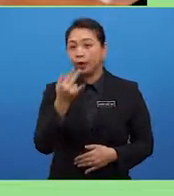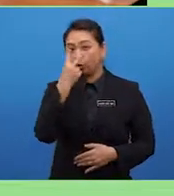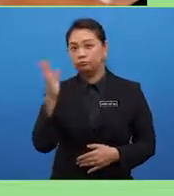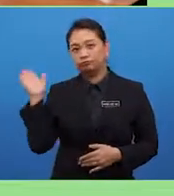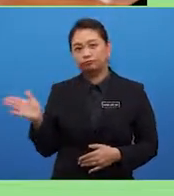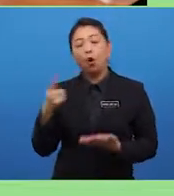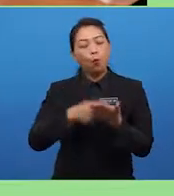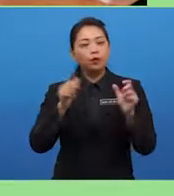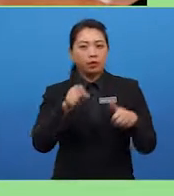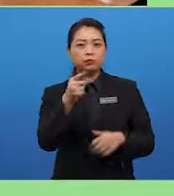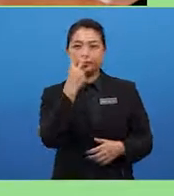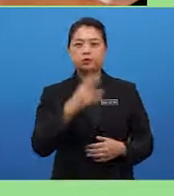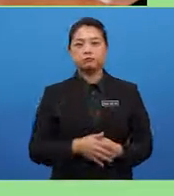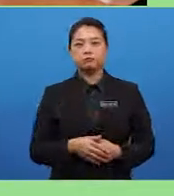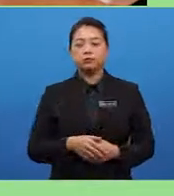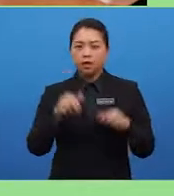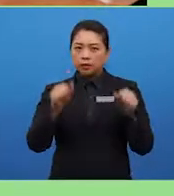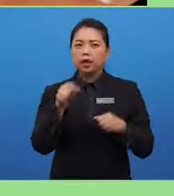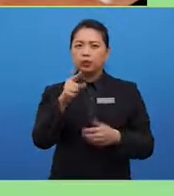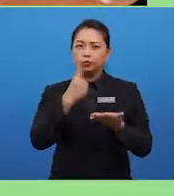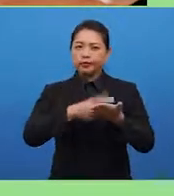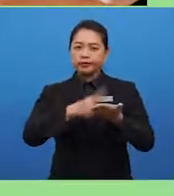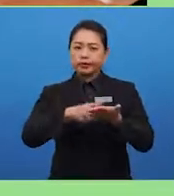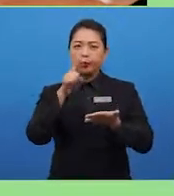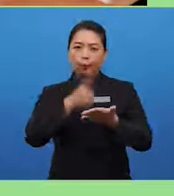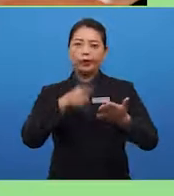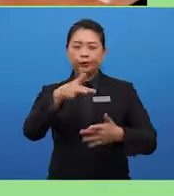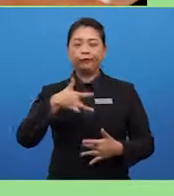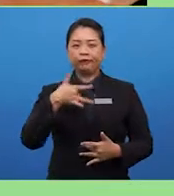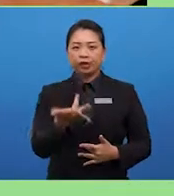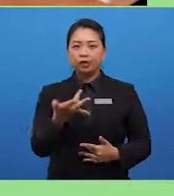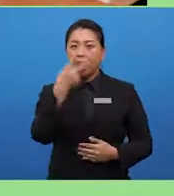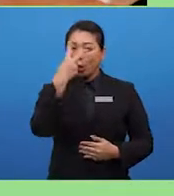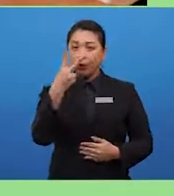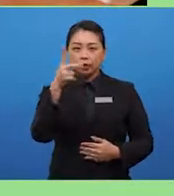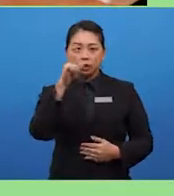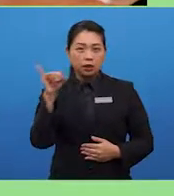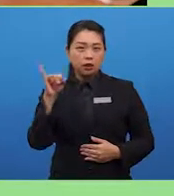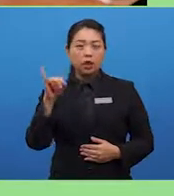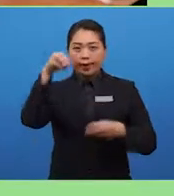What can you see? Can you discuss about your feelings looking at the pictures?